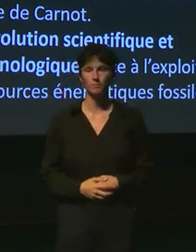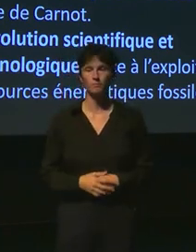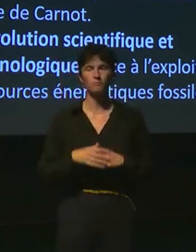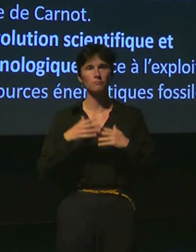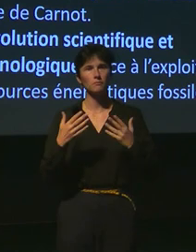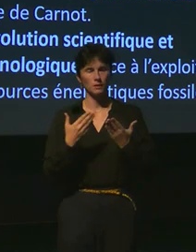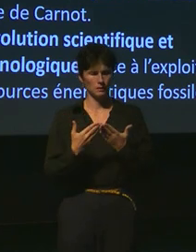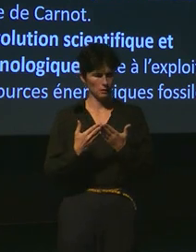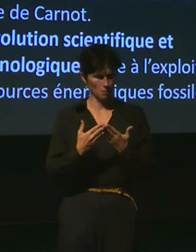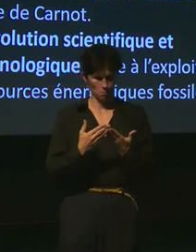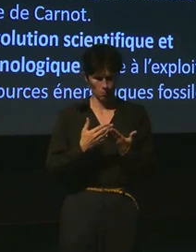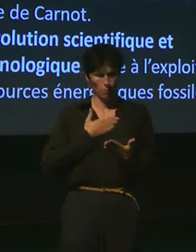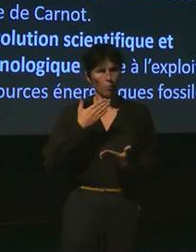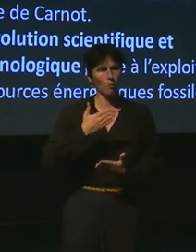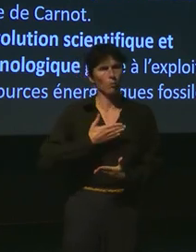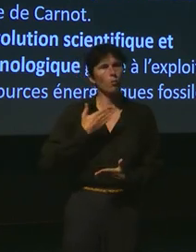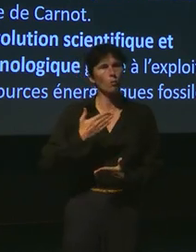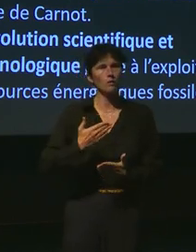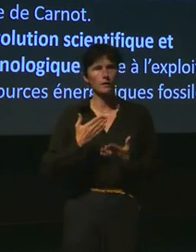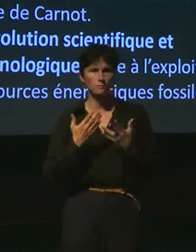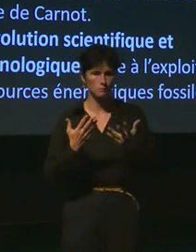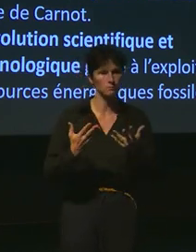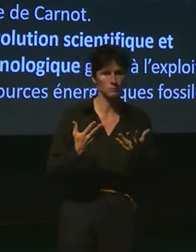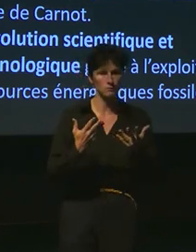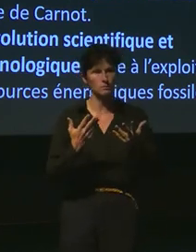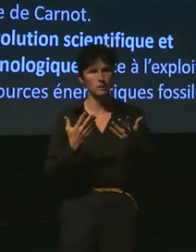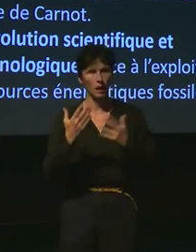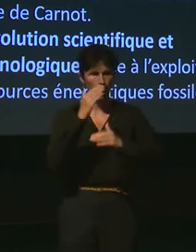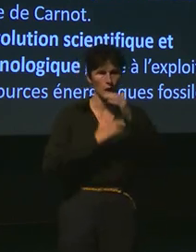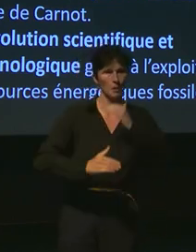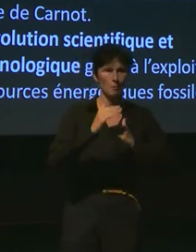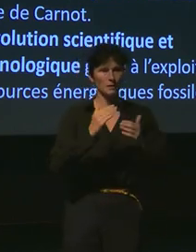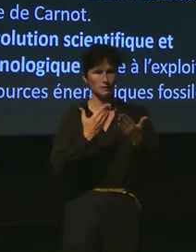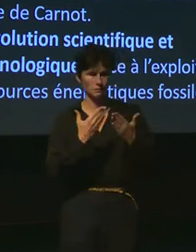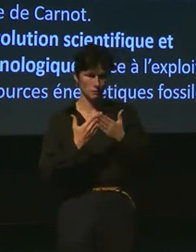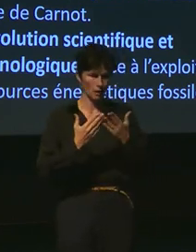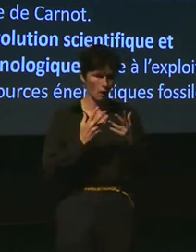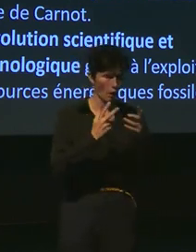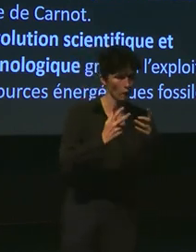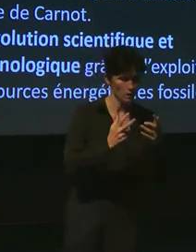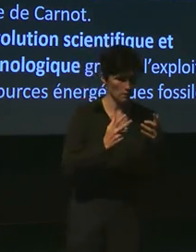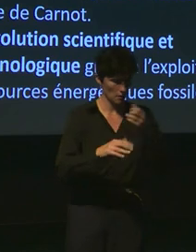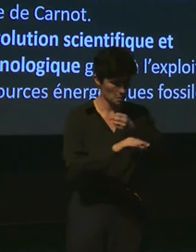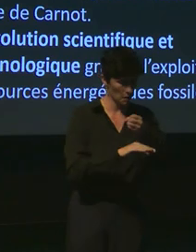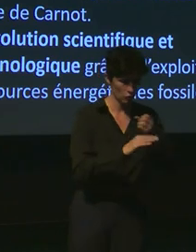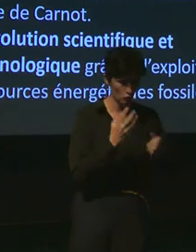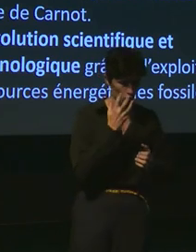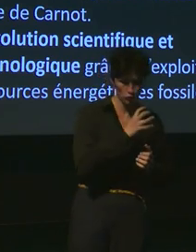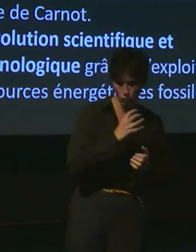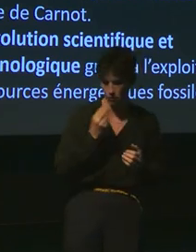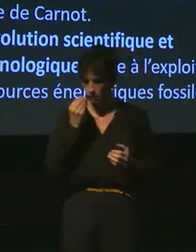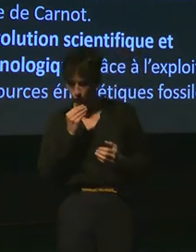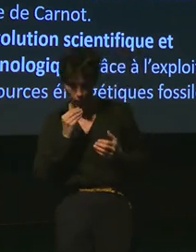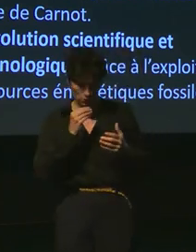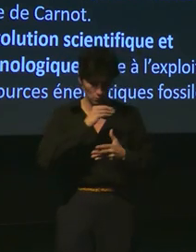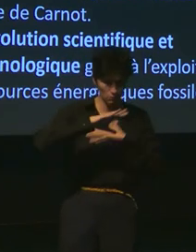pourquoi est-ce que l'on fait ça ? C'est parce qu'on applique le principe de Carnot, on veut créer une source chaude, ils doivent se croire qu'il y une chaude, et c'est ce que c'est les joules